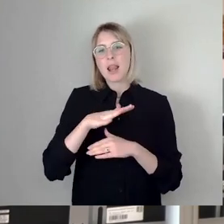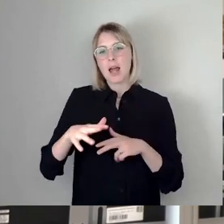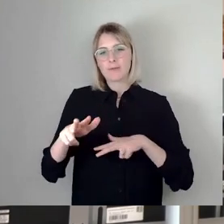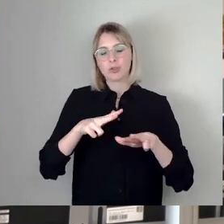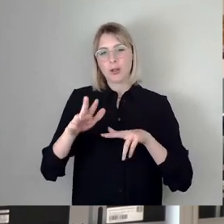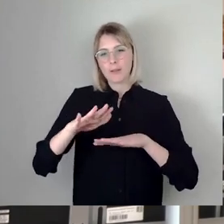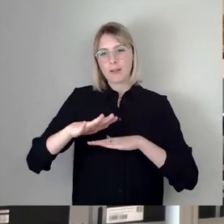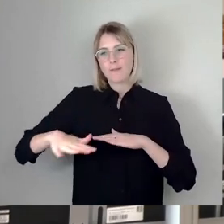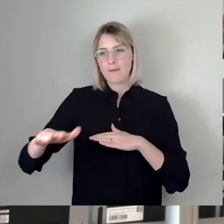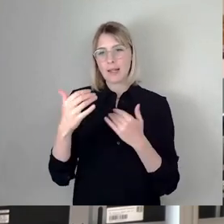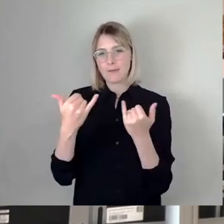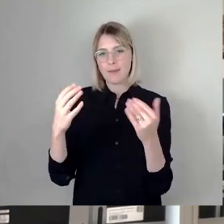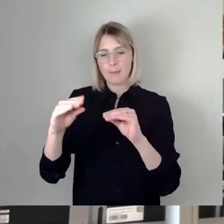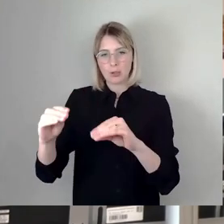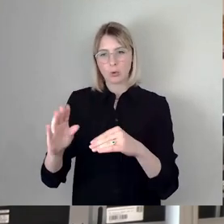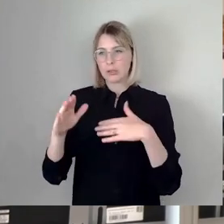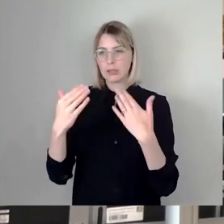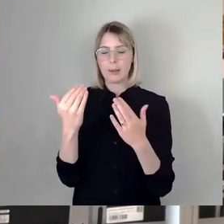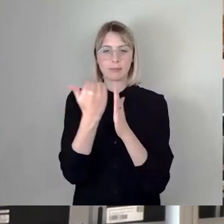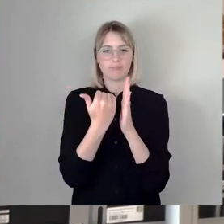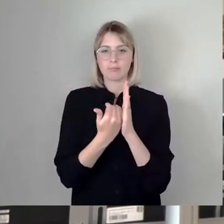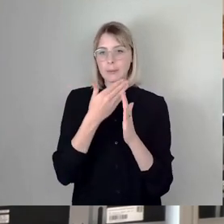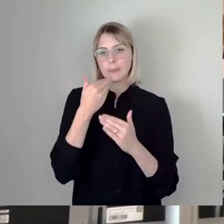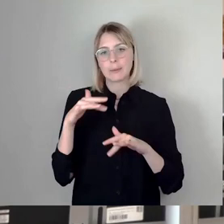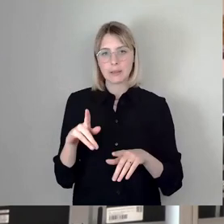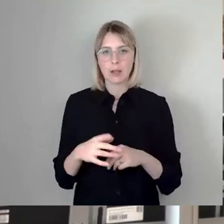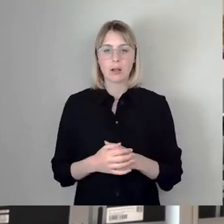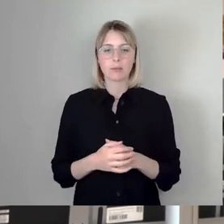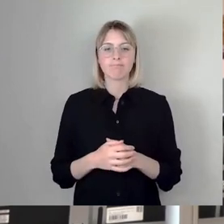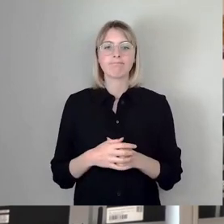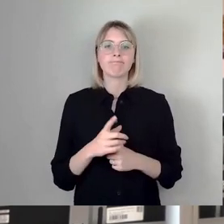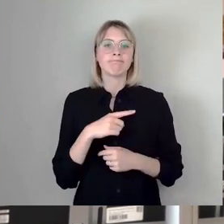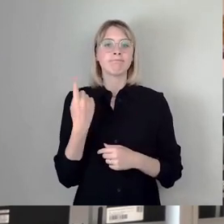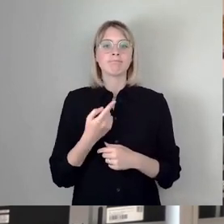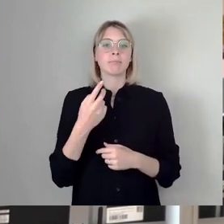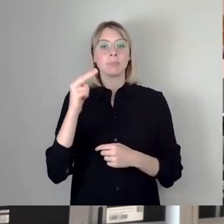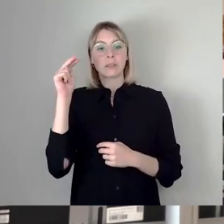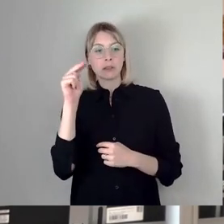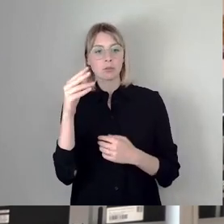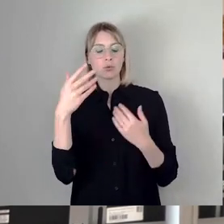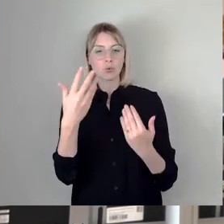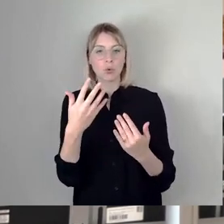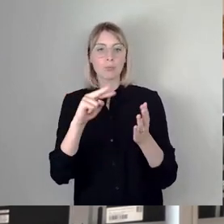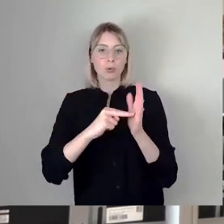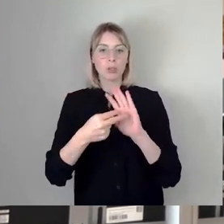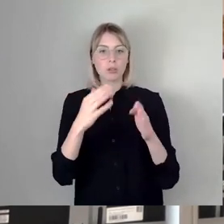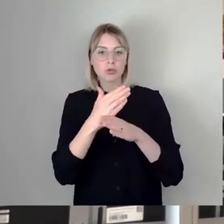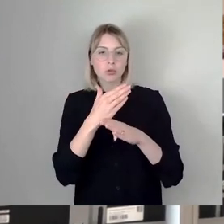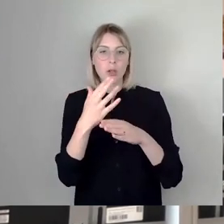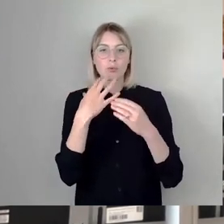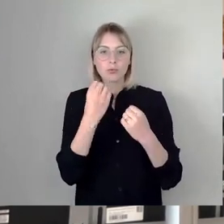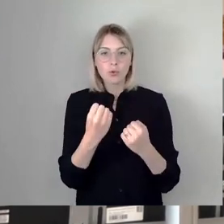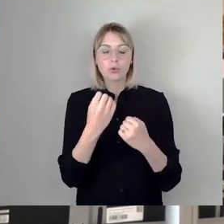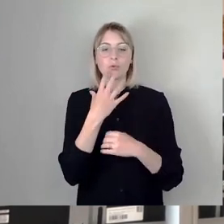förmliches Bieterverfahren. Aus unserer Sicht, das ist eine politische Entscheidung. Wollen wir einen ausschreibungsfreien Pachtvertrag